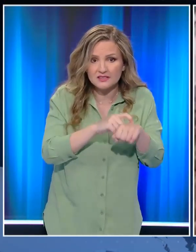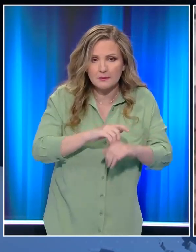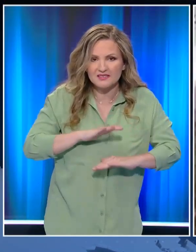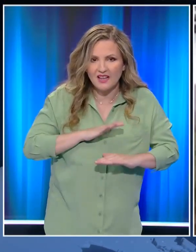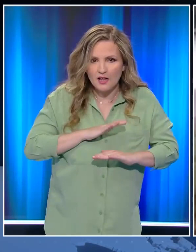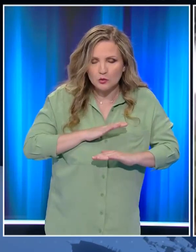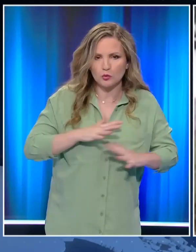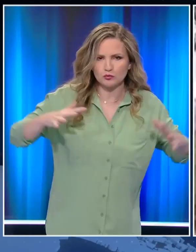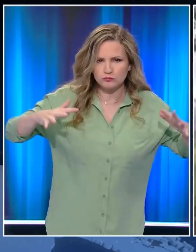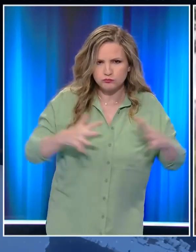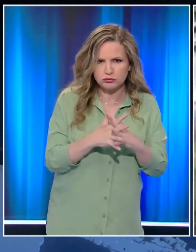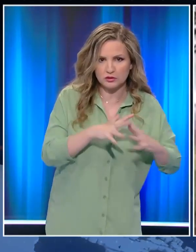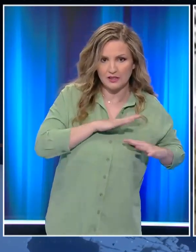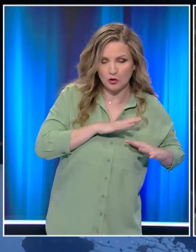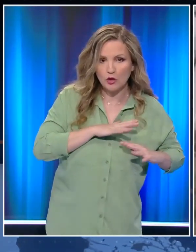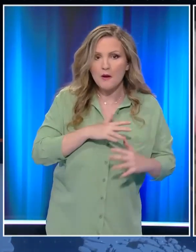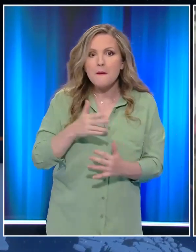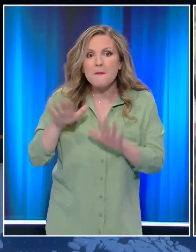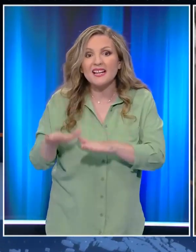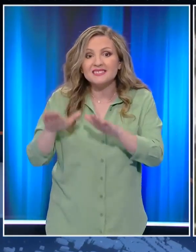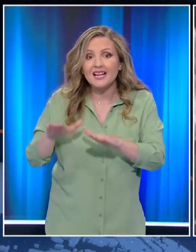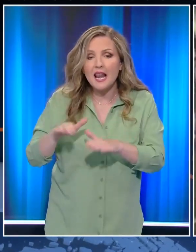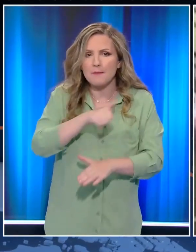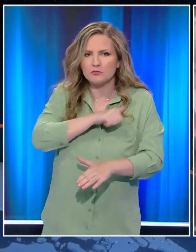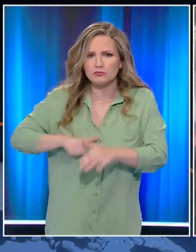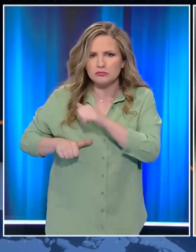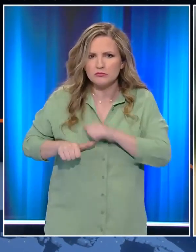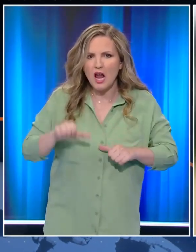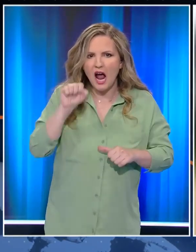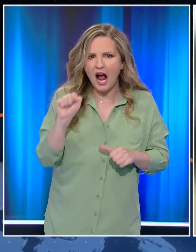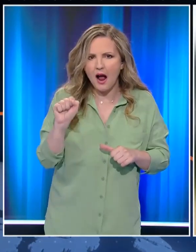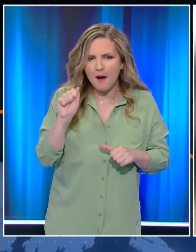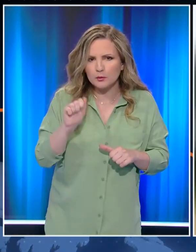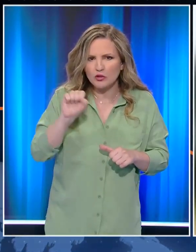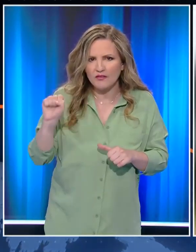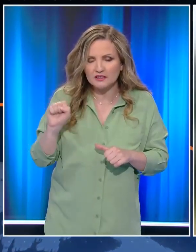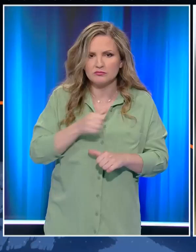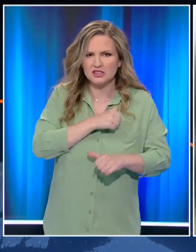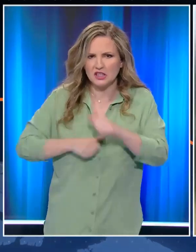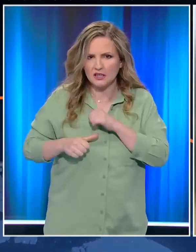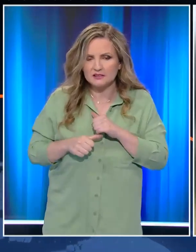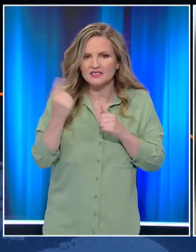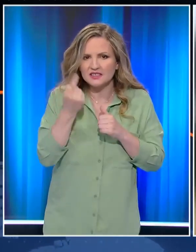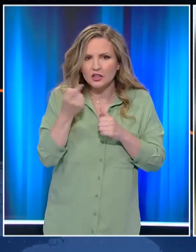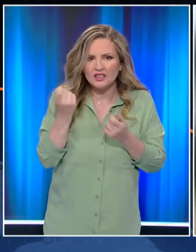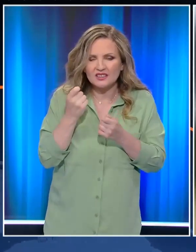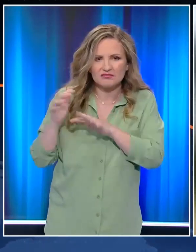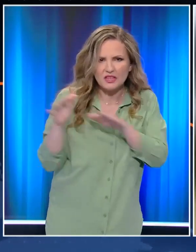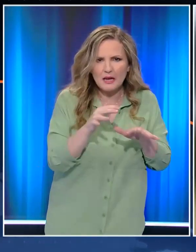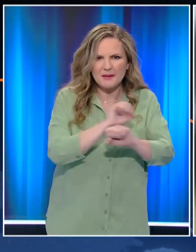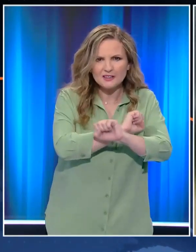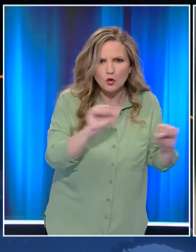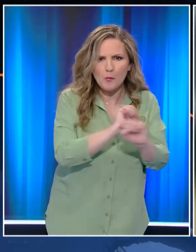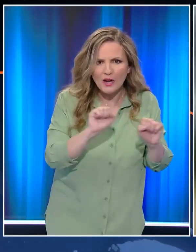στρατού πολεμούν εδώ και πολύ καιρό οι σλαμιστές μαχητές της οργάνωσης Αμπούσαγιαφ. Πρόκειται για τζιχαντιστές που ευθύνονται για αιματηρές τρομοκρατικές επιθέσεις